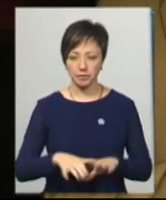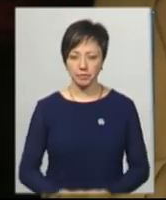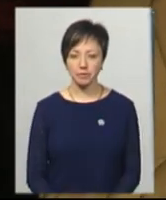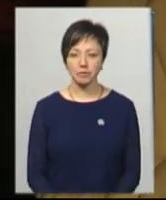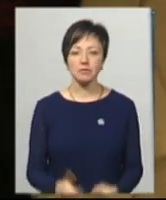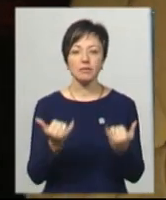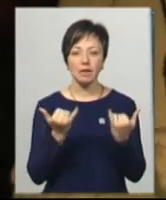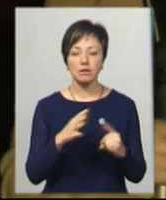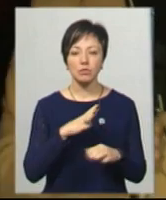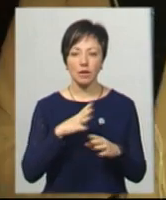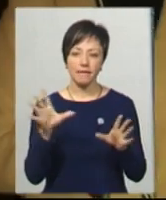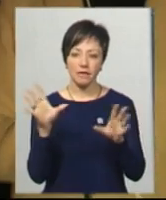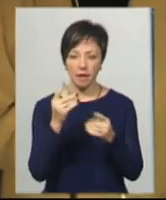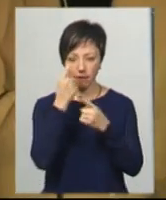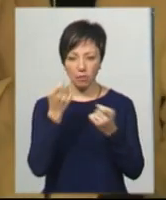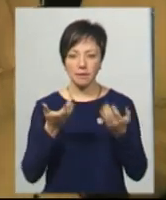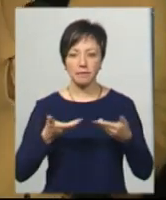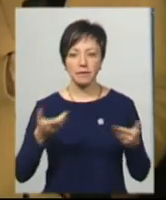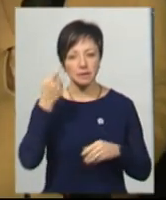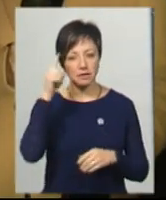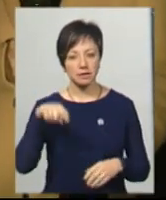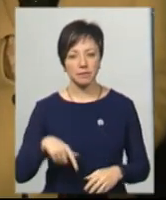Наразі це була ося інформація, яка нам відома.